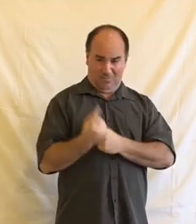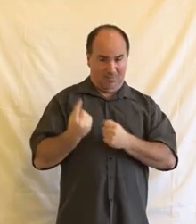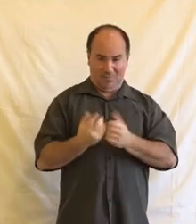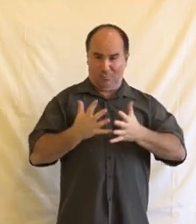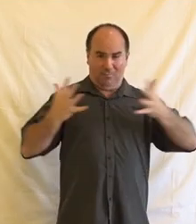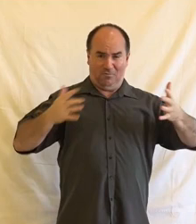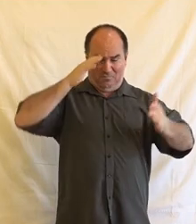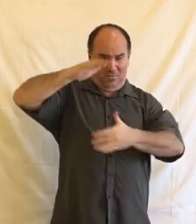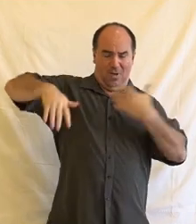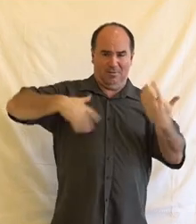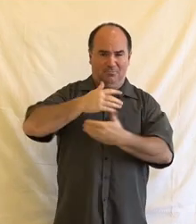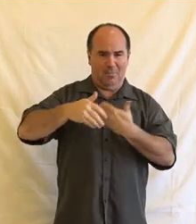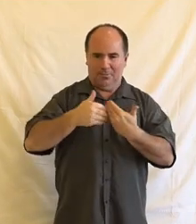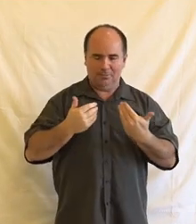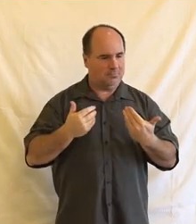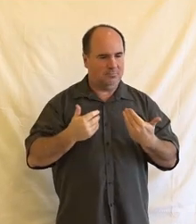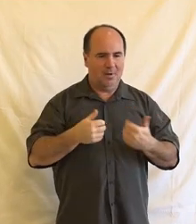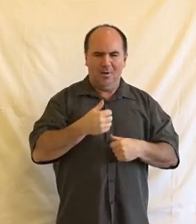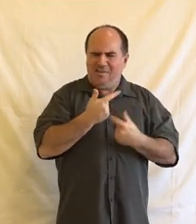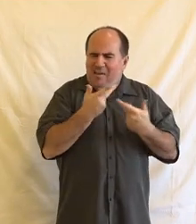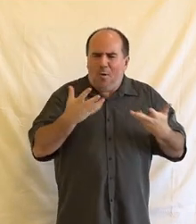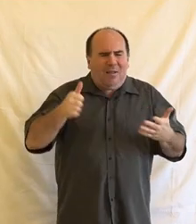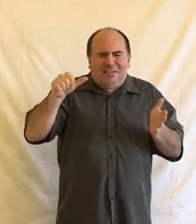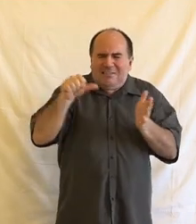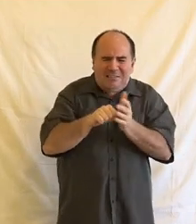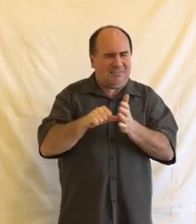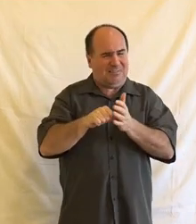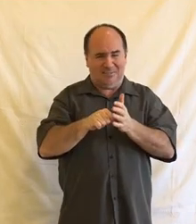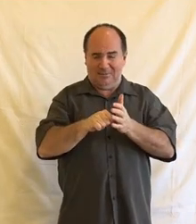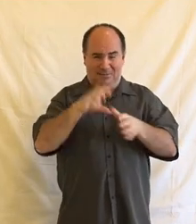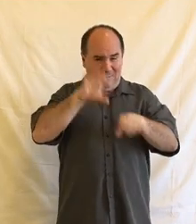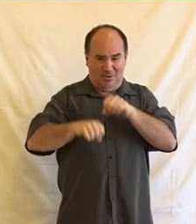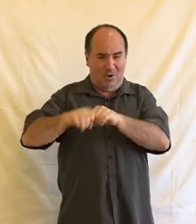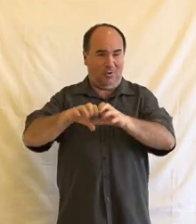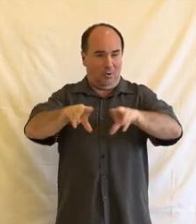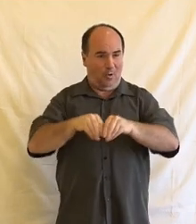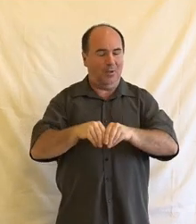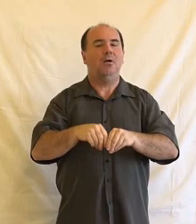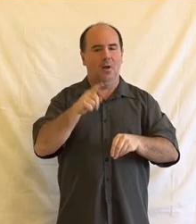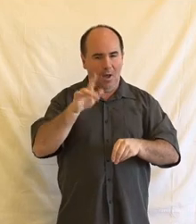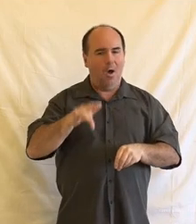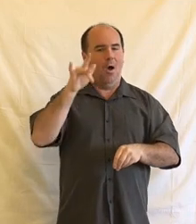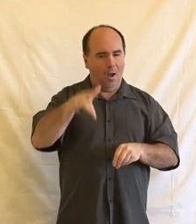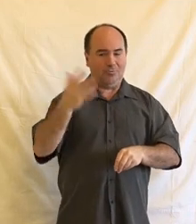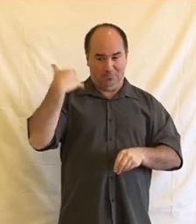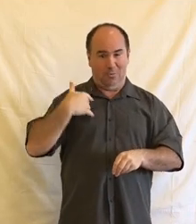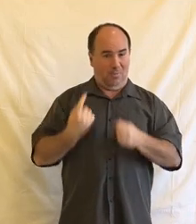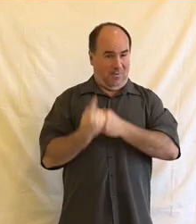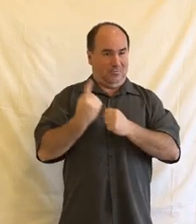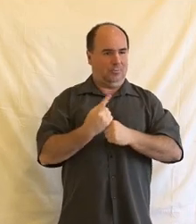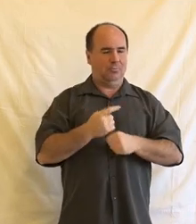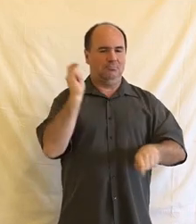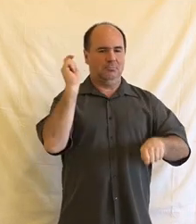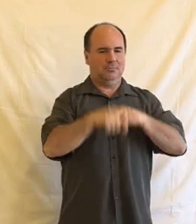označeno za tisíce zničených rodin a došlo tam k několika spáchaným sebevraždám těch rodičů, kterým byly takto